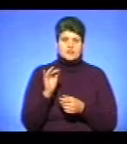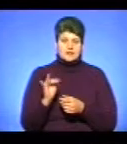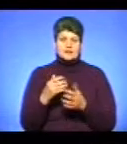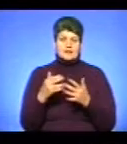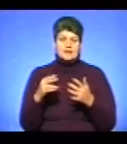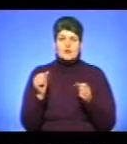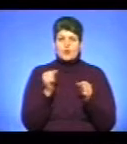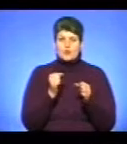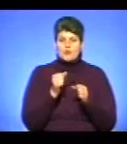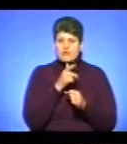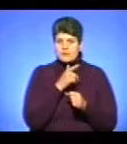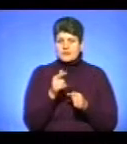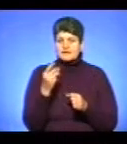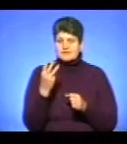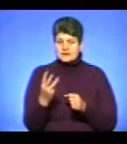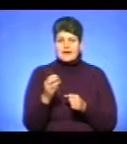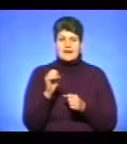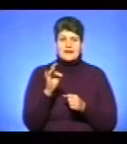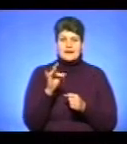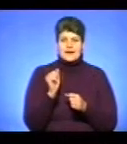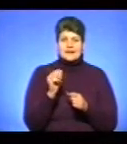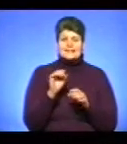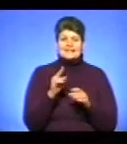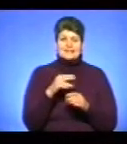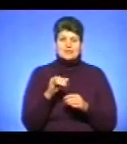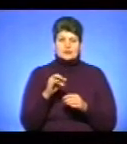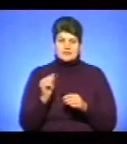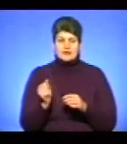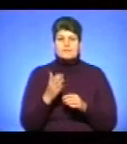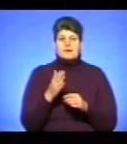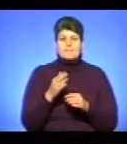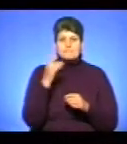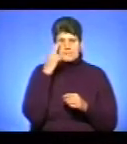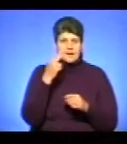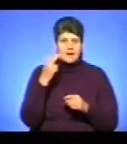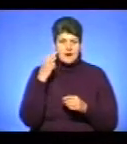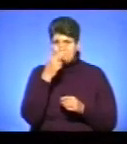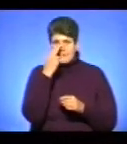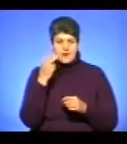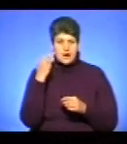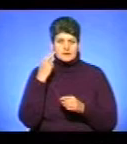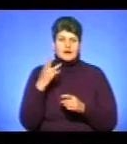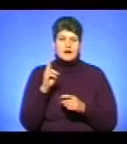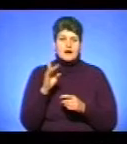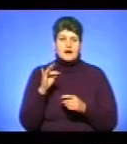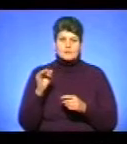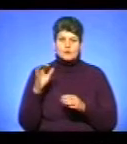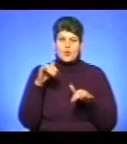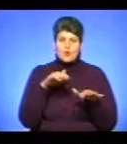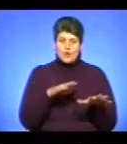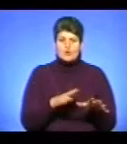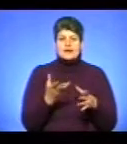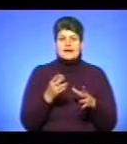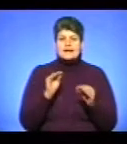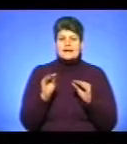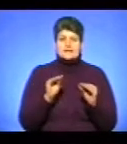«Льодовиковий період», «Три ера динозаврів», «Фантом», «Пірати Карибського моря» на дивних берегах, режисер та актор